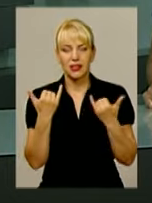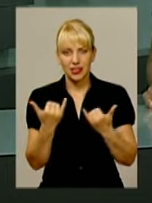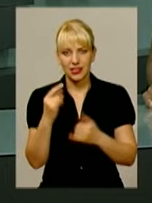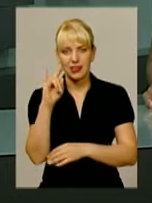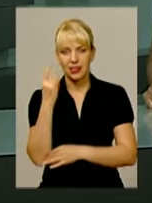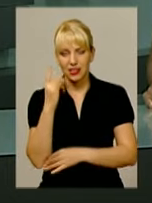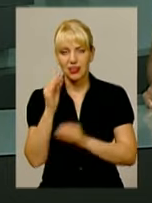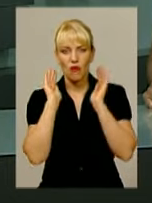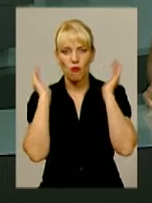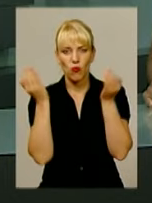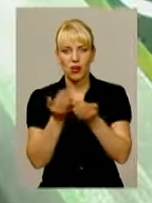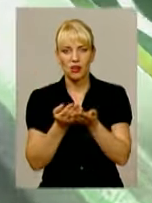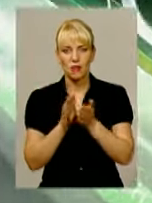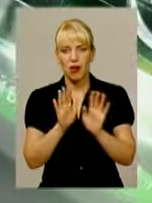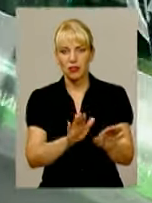перебуває в реанімації.